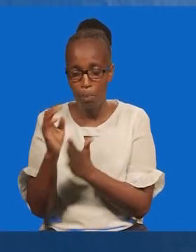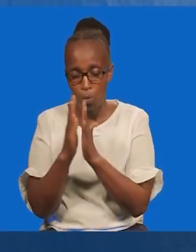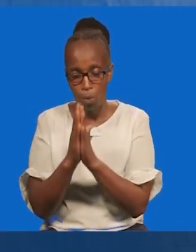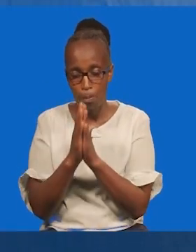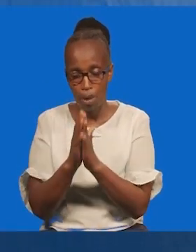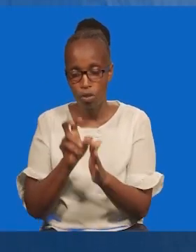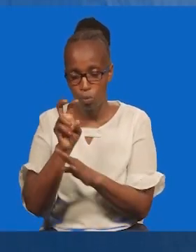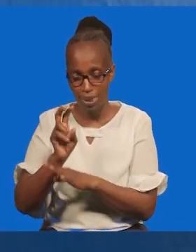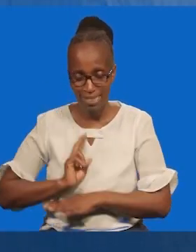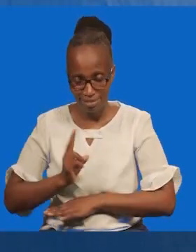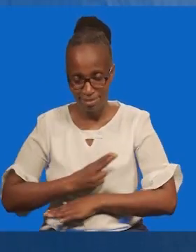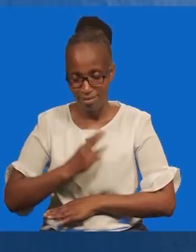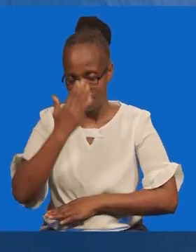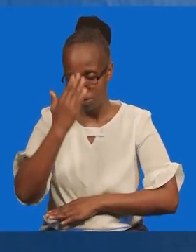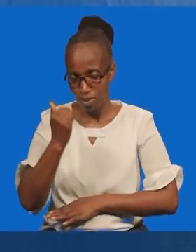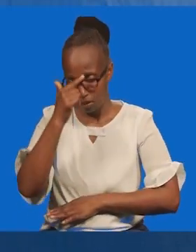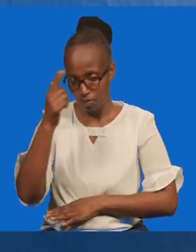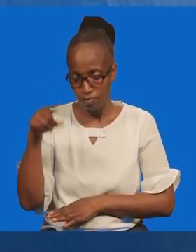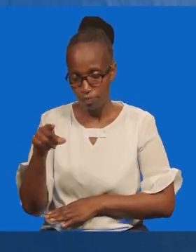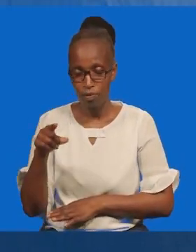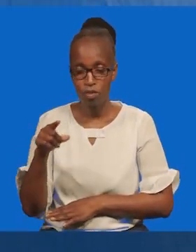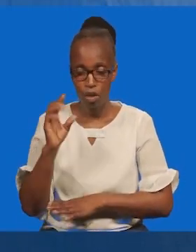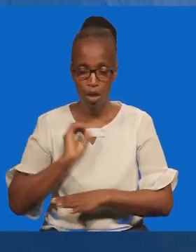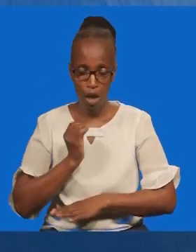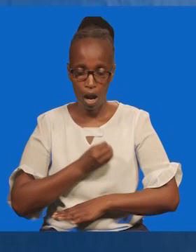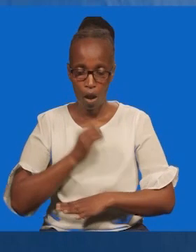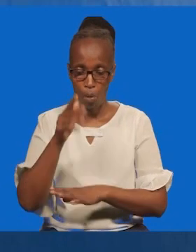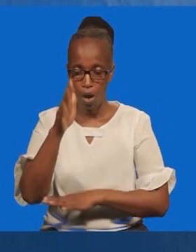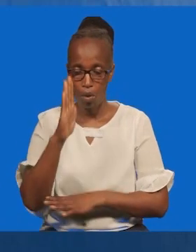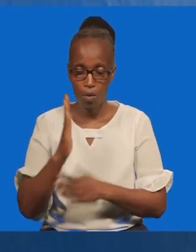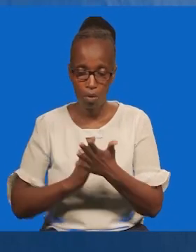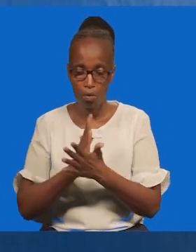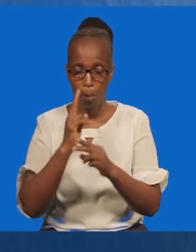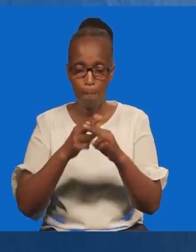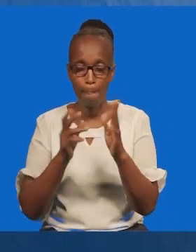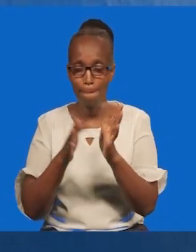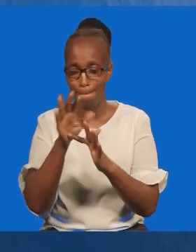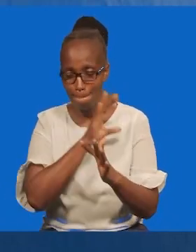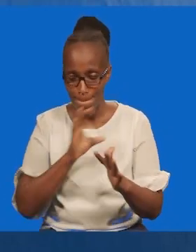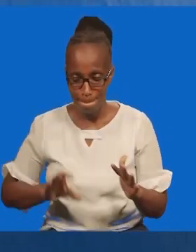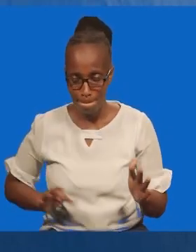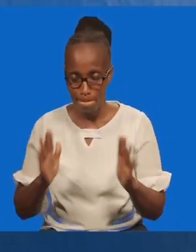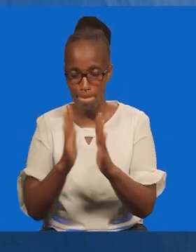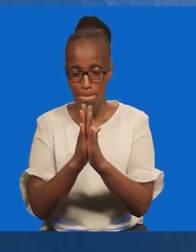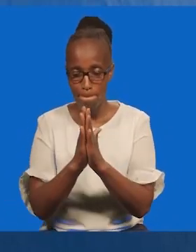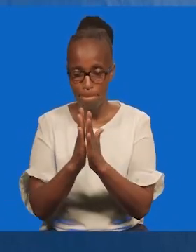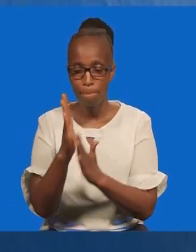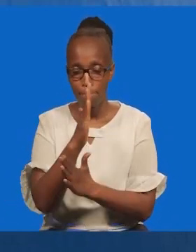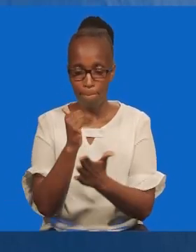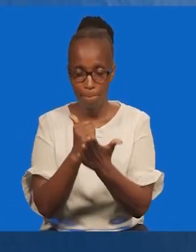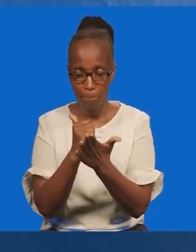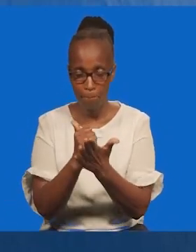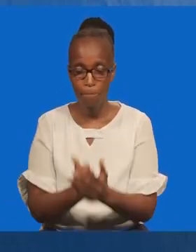vyao. Bado fome wakaze kukuona. Kwa sababu wewe ni mwana. Na ni katika jina la Yesu Kristo. Alia mwakozi wetu. Na amba na